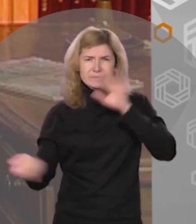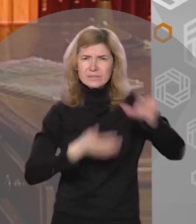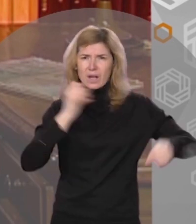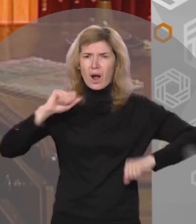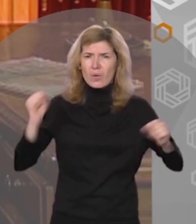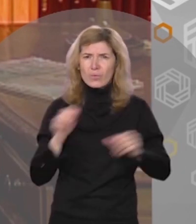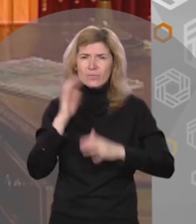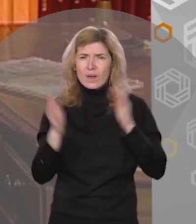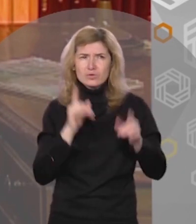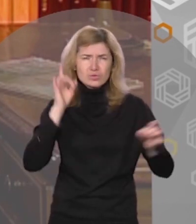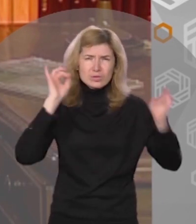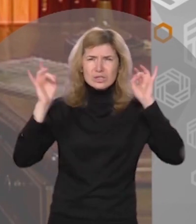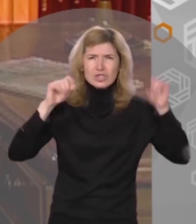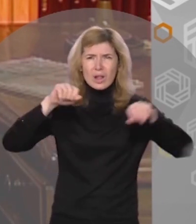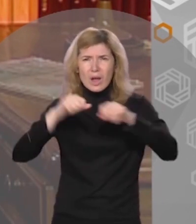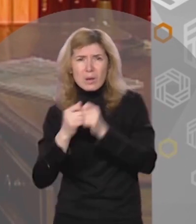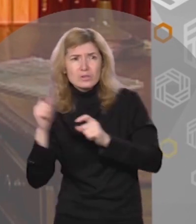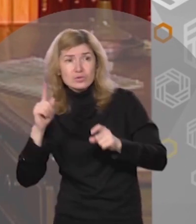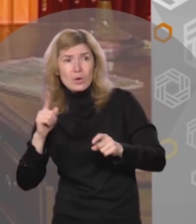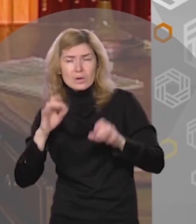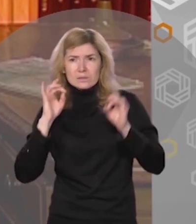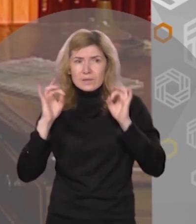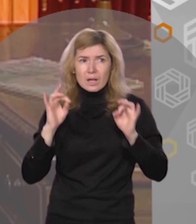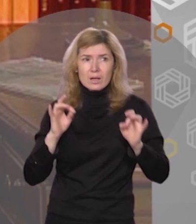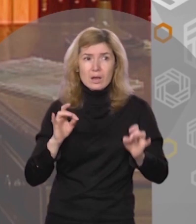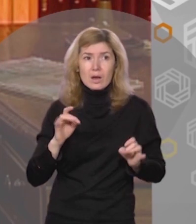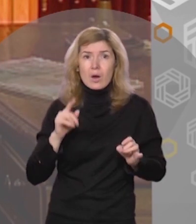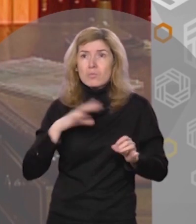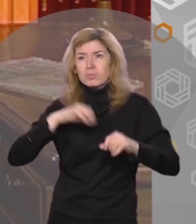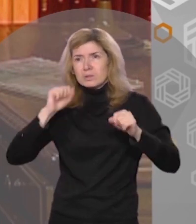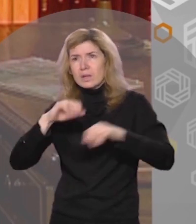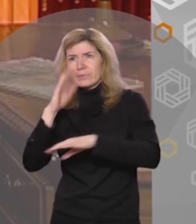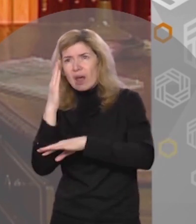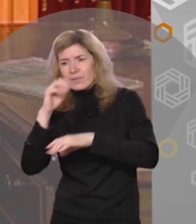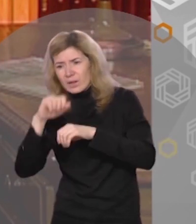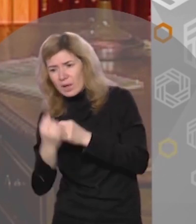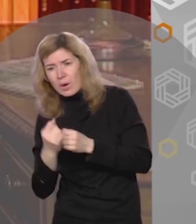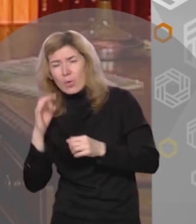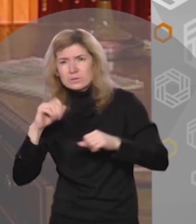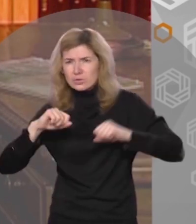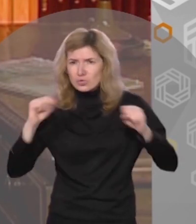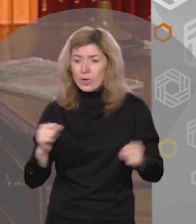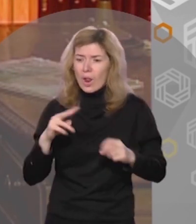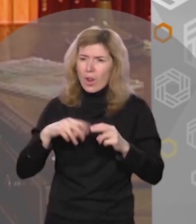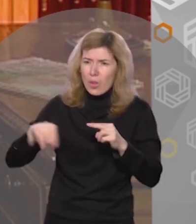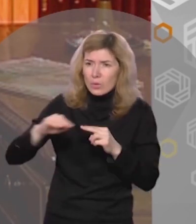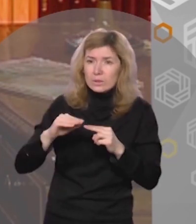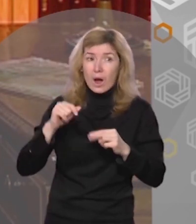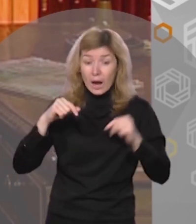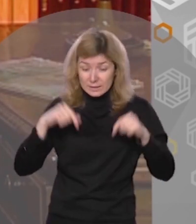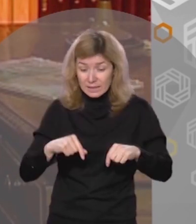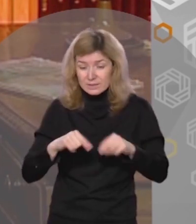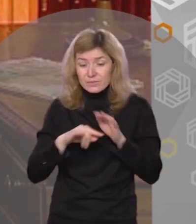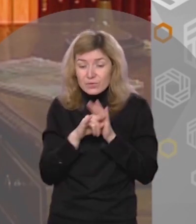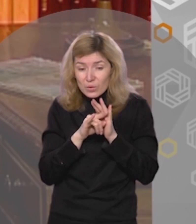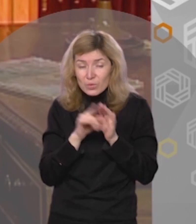холодные ветры, что-то трещало, ломалось, скрипело. Может, стволы деревьев от стужи или лед на речке. А здесь, в